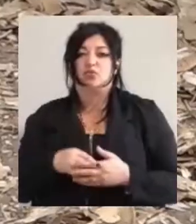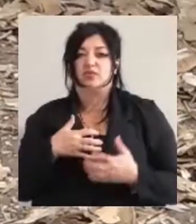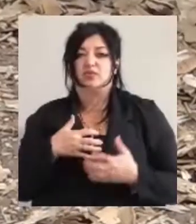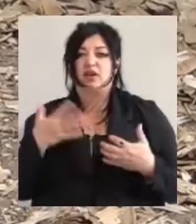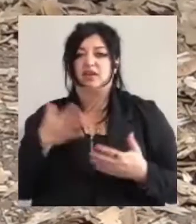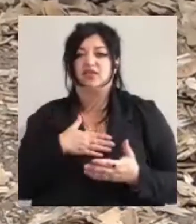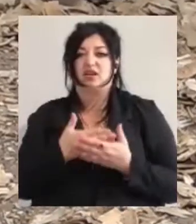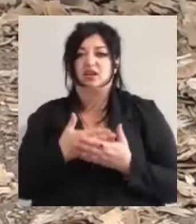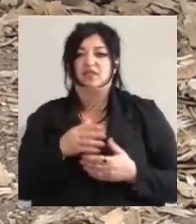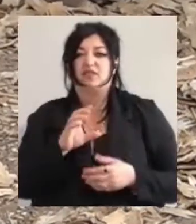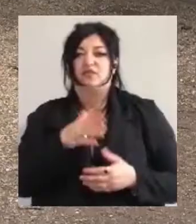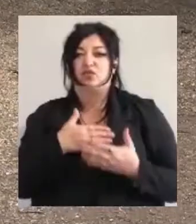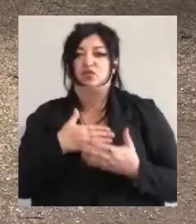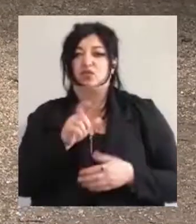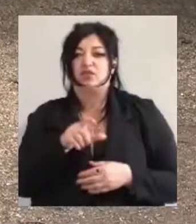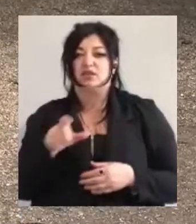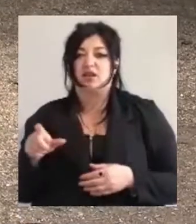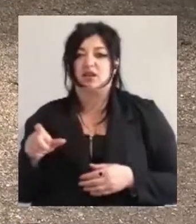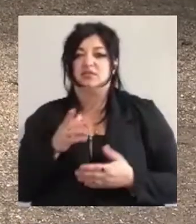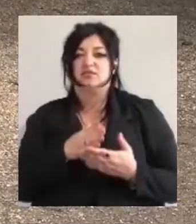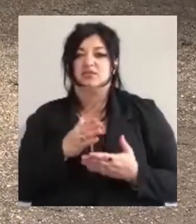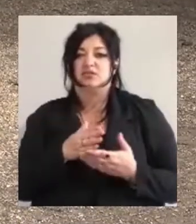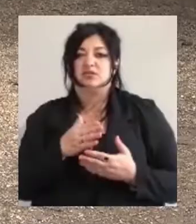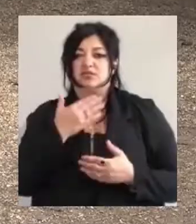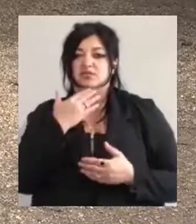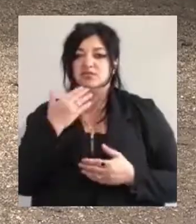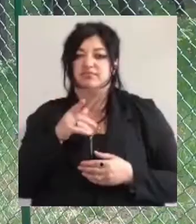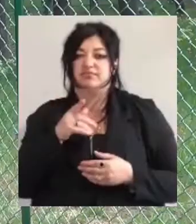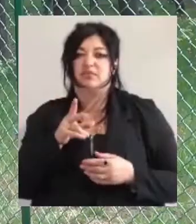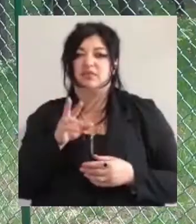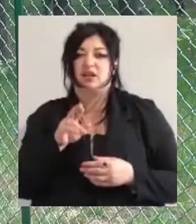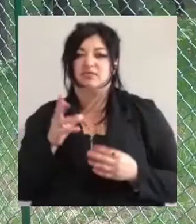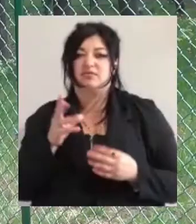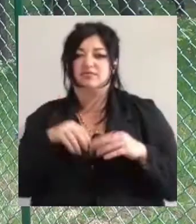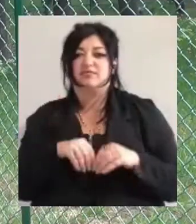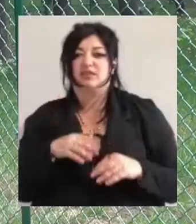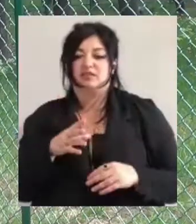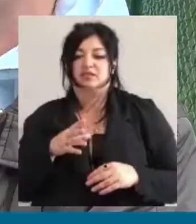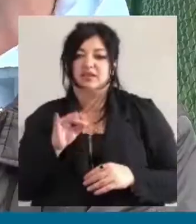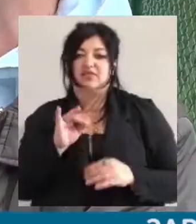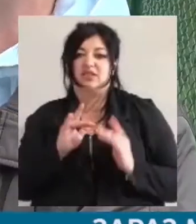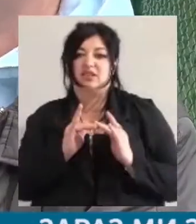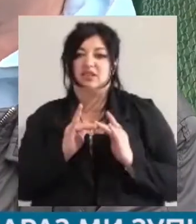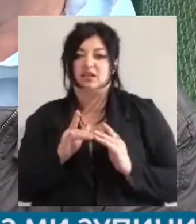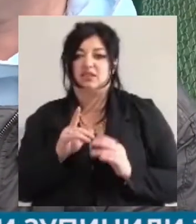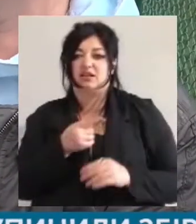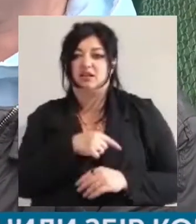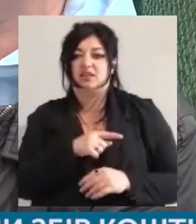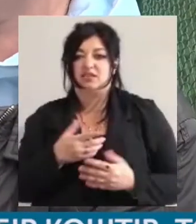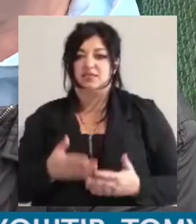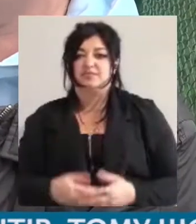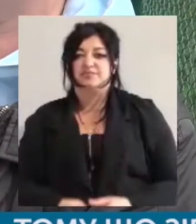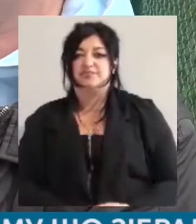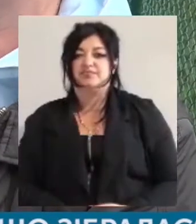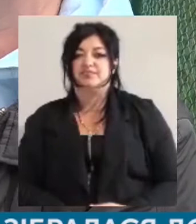Вдень тень знаходиться у центрі спортивного дресування тварин, а вночі – у вольєрі ветеринарної клініки. Зараз ми зупинили збори